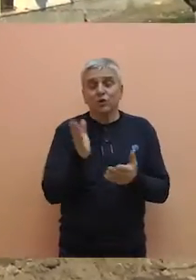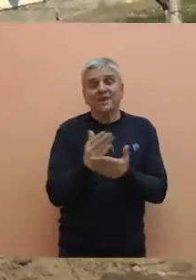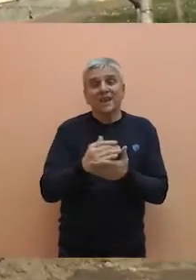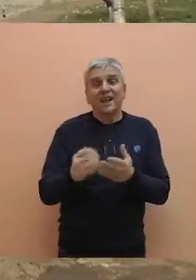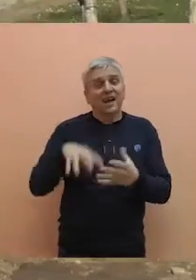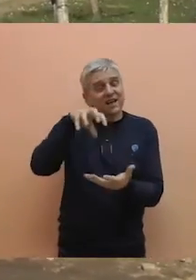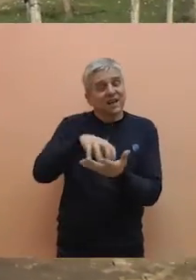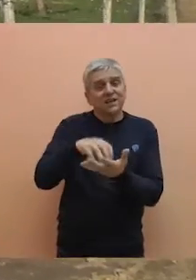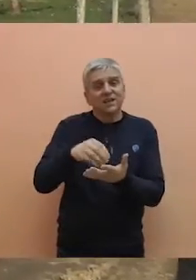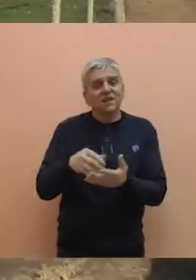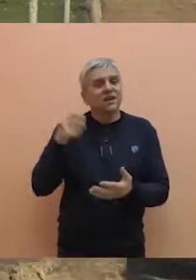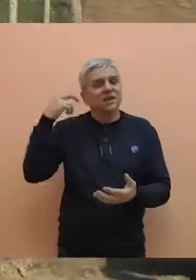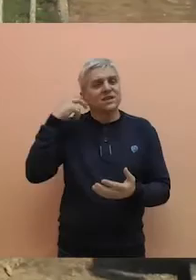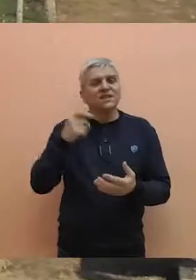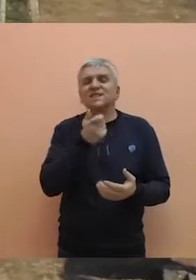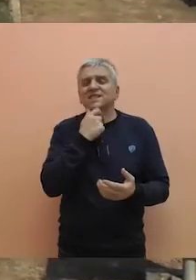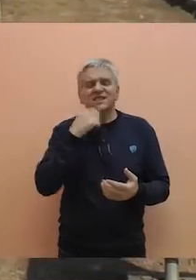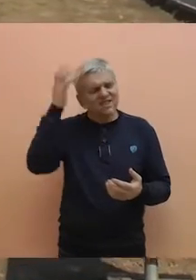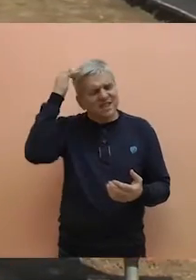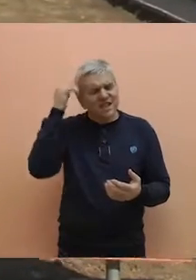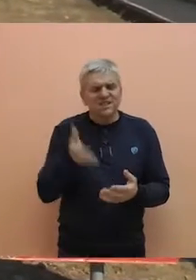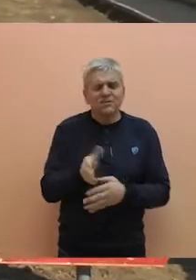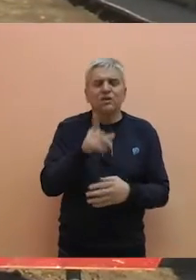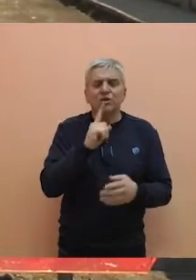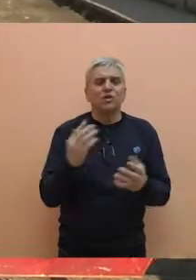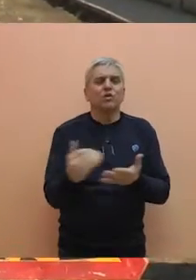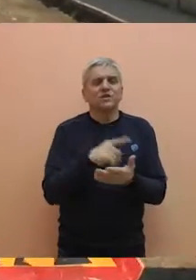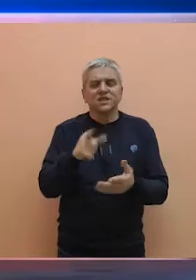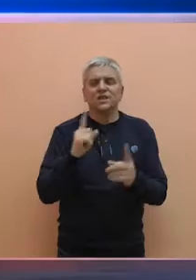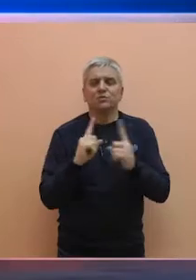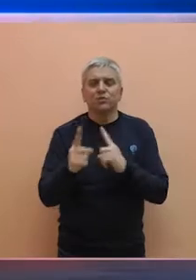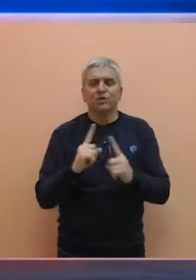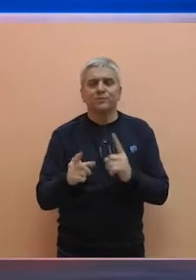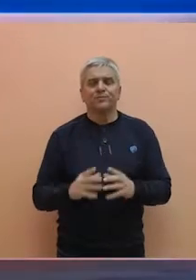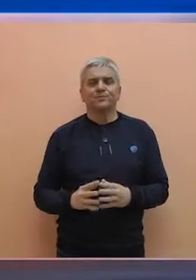grada, već i poljoprivrednicima koji vrlo često koriste ove pravce.